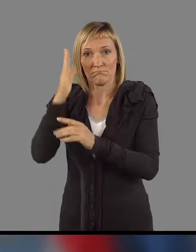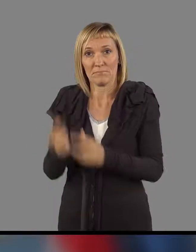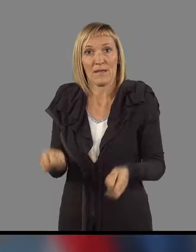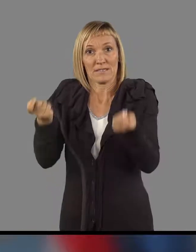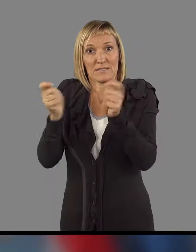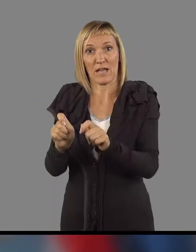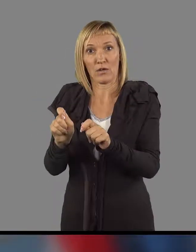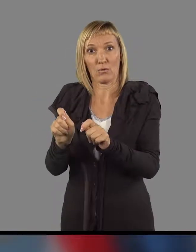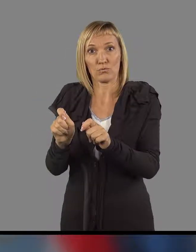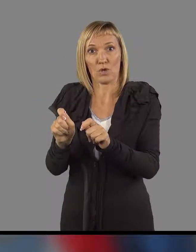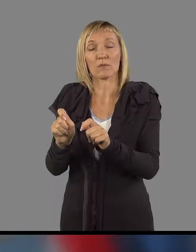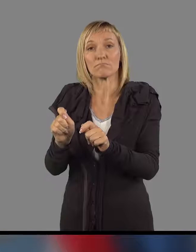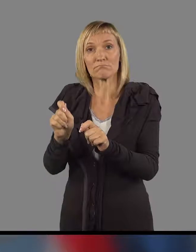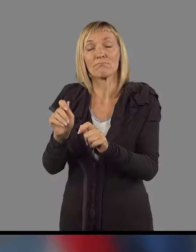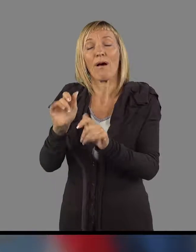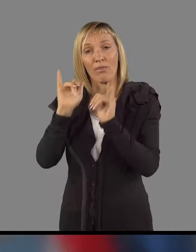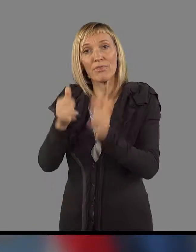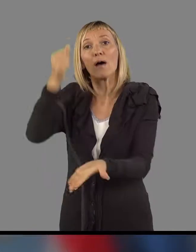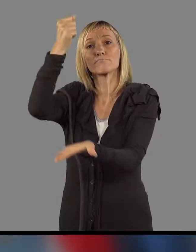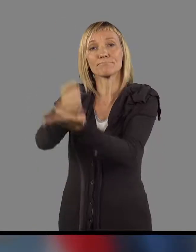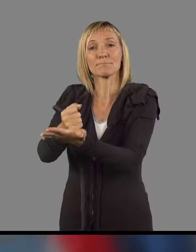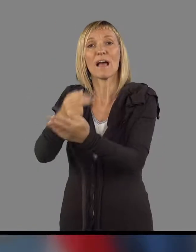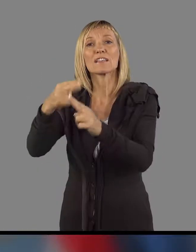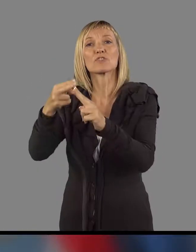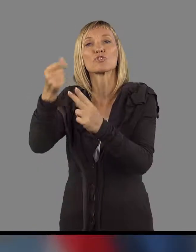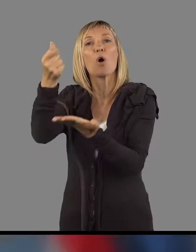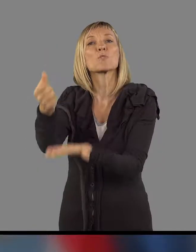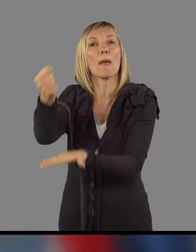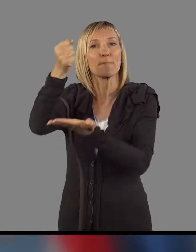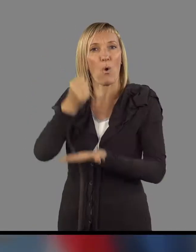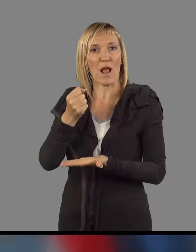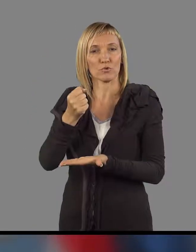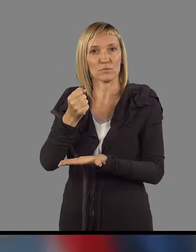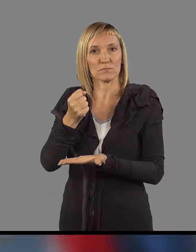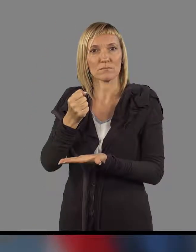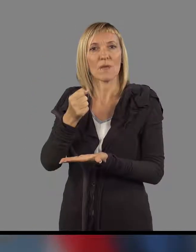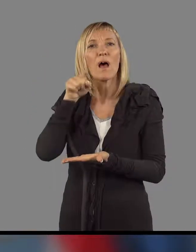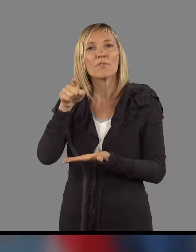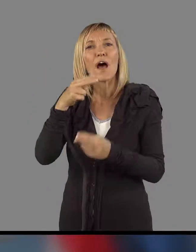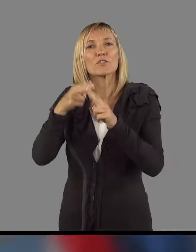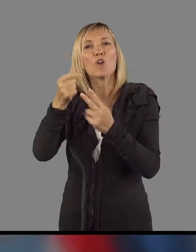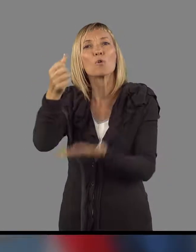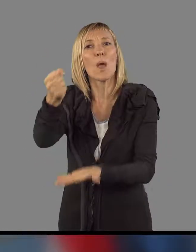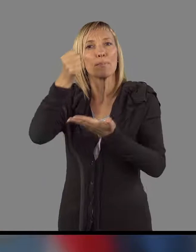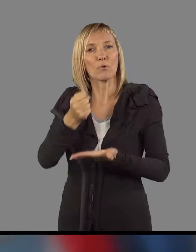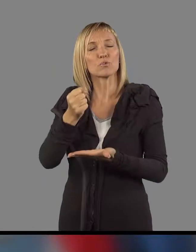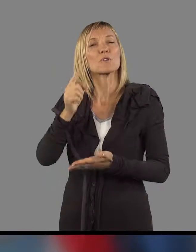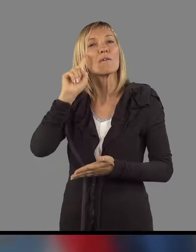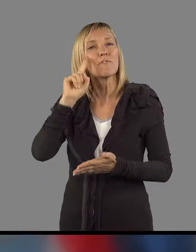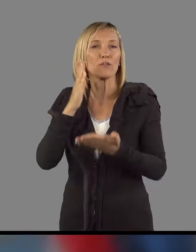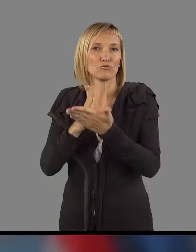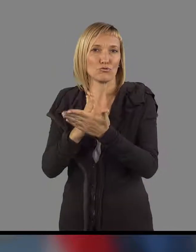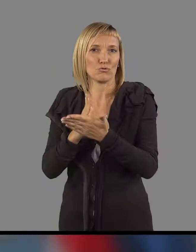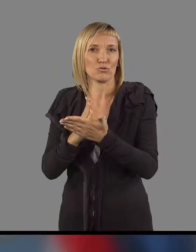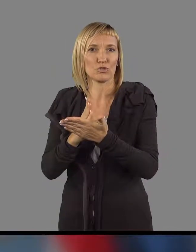prinesla tudi sprejem proračuna. Proračun je, kot je že znano, zdaj višina